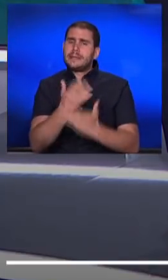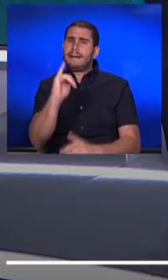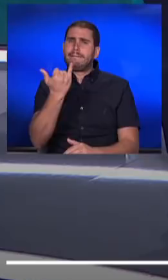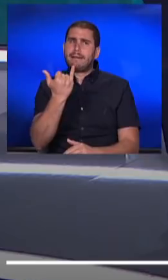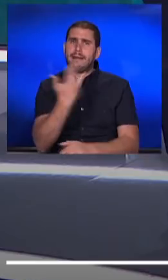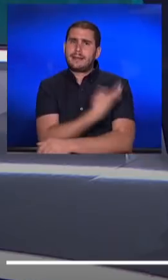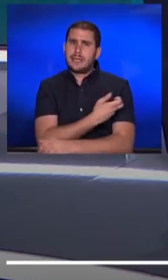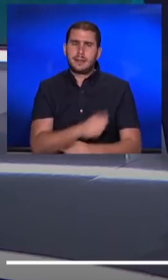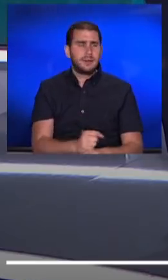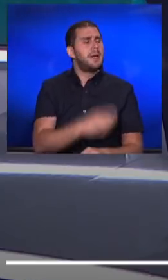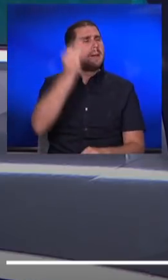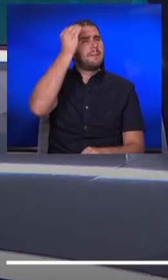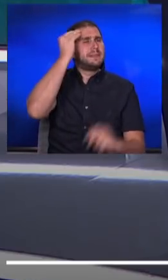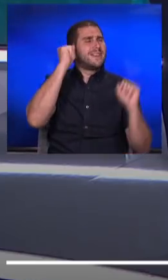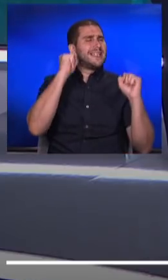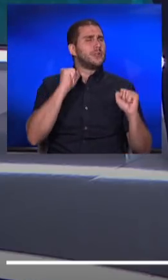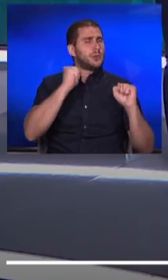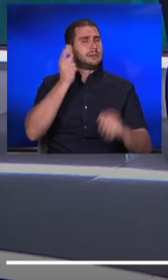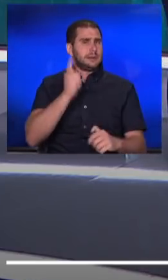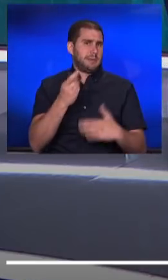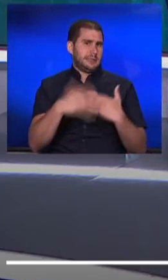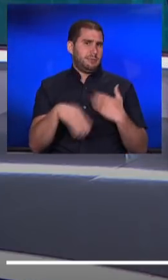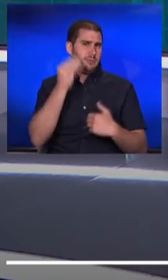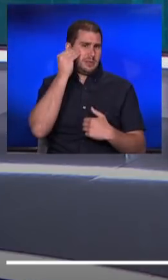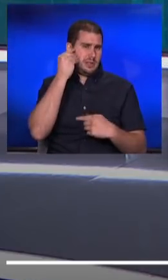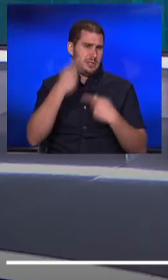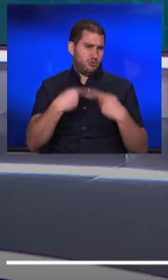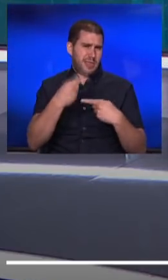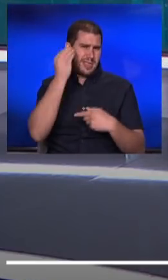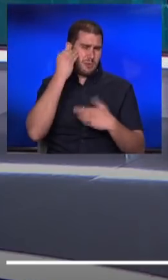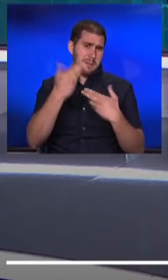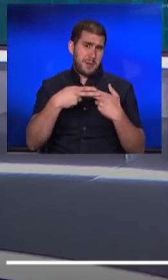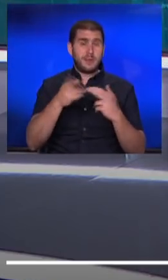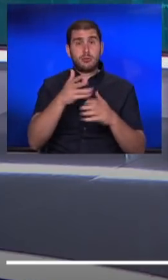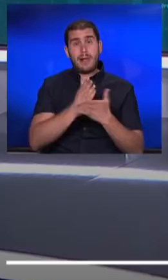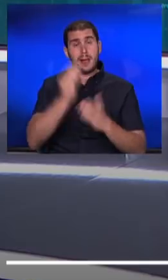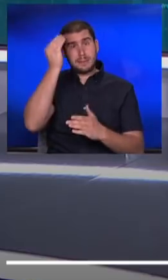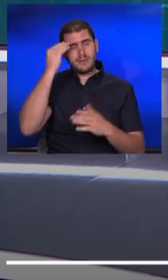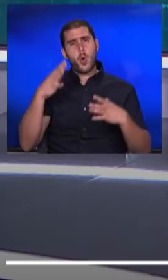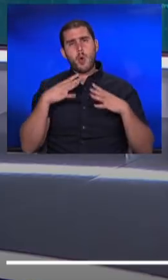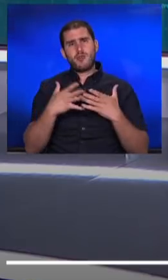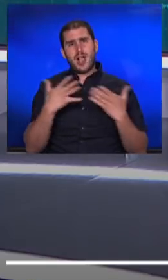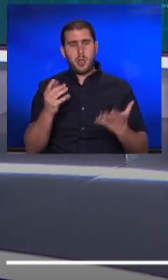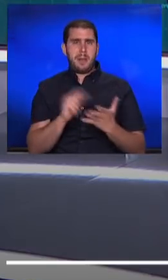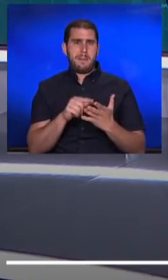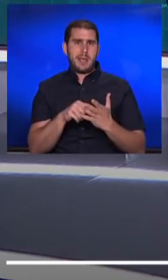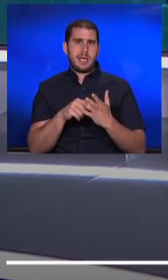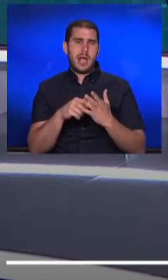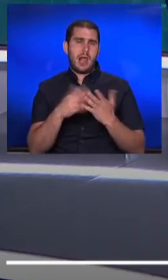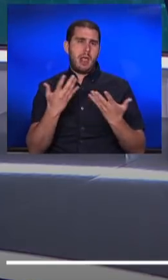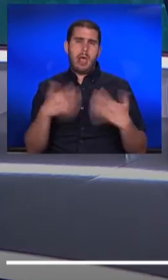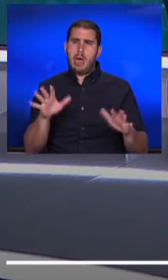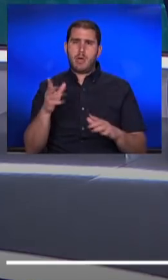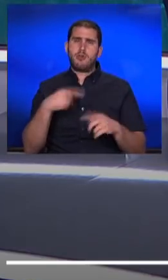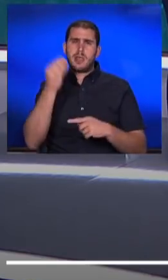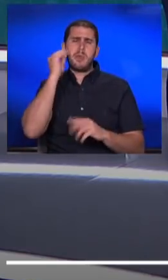זאת אומרת, בתי הספר היסודיים אמורים לסיים את שנת הלימודים בקרוב, אבל יש לנו גם בתי הספר של החוף שהגדול, נוכח אובדן שנת הלימודים. מה